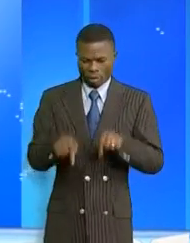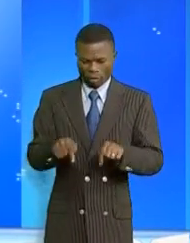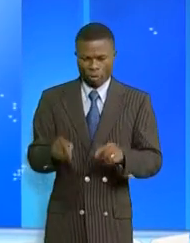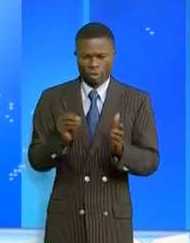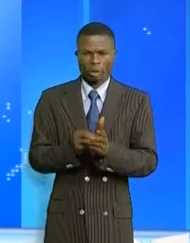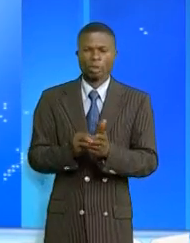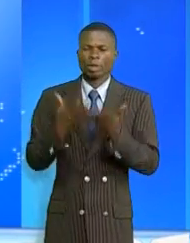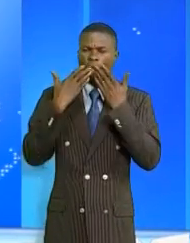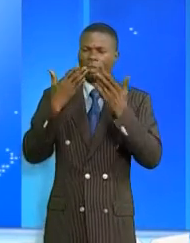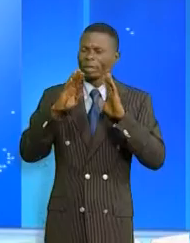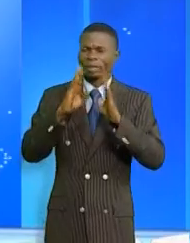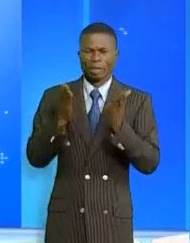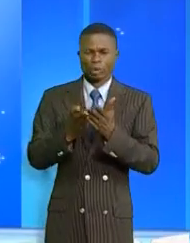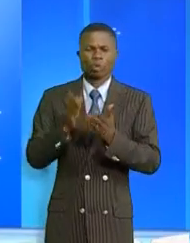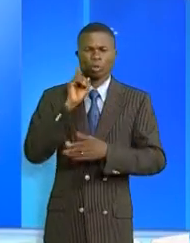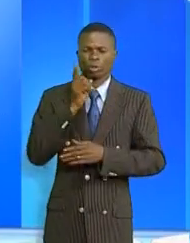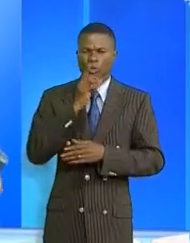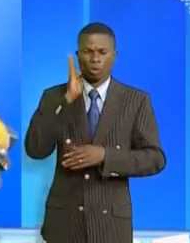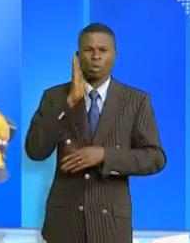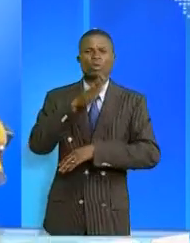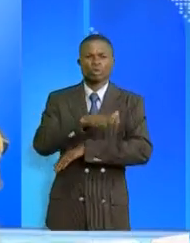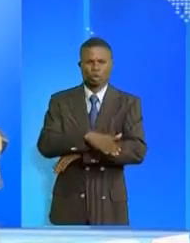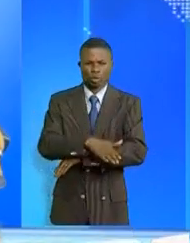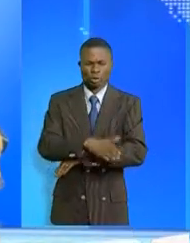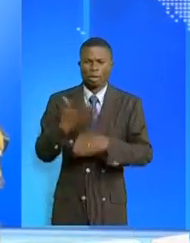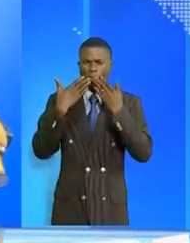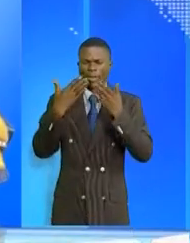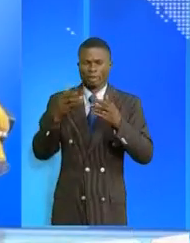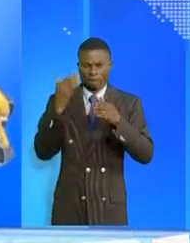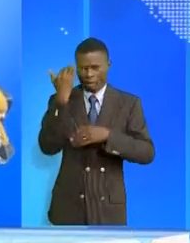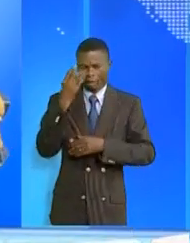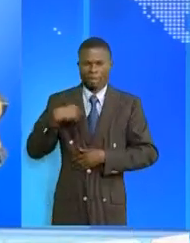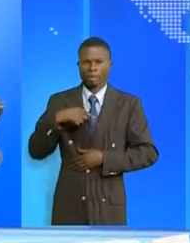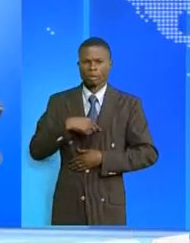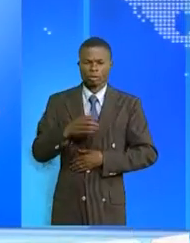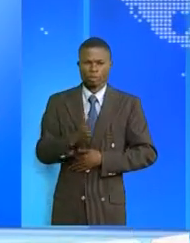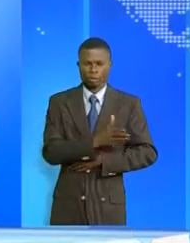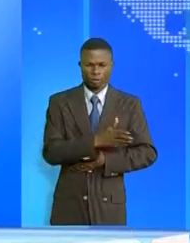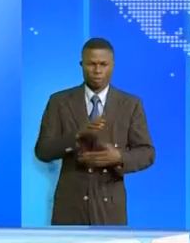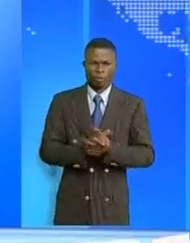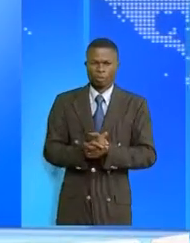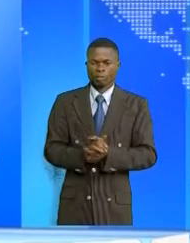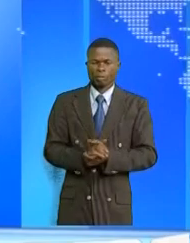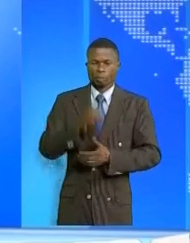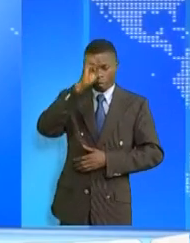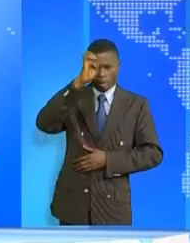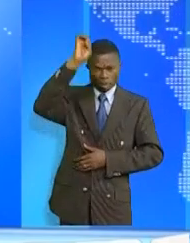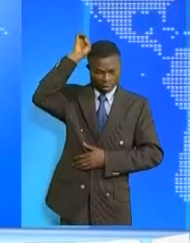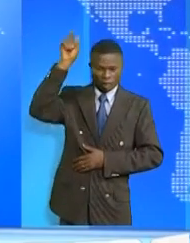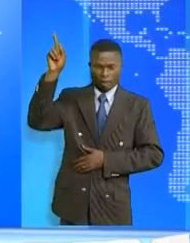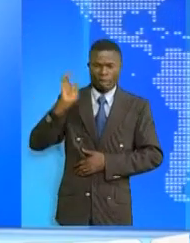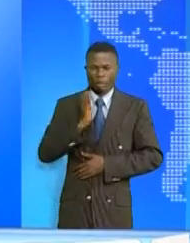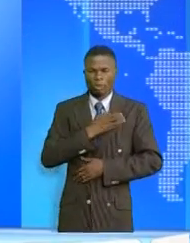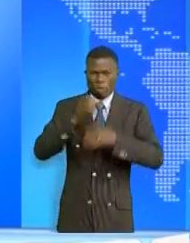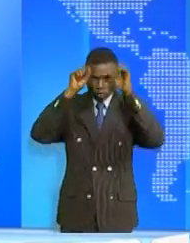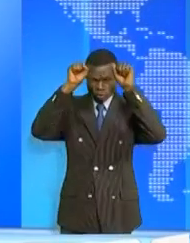à toutes et à tous encore une fois. Bonsoir et bienvenue. C'est Paradis Abeba en Éthiopie que le chef